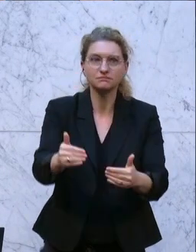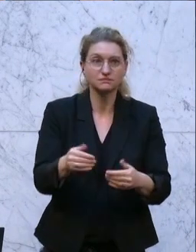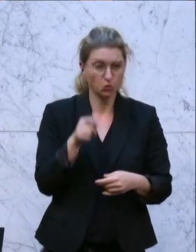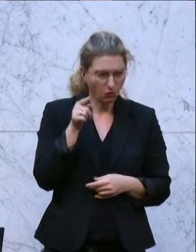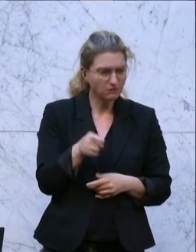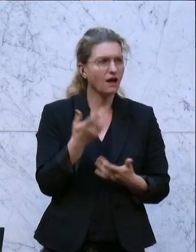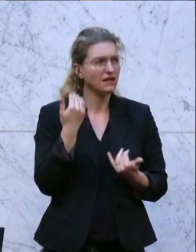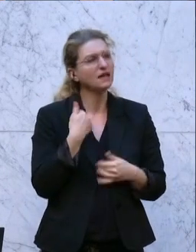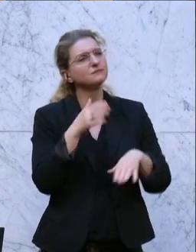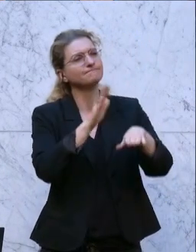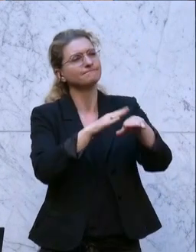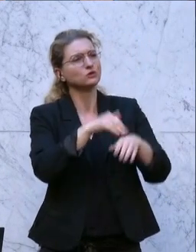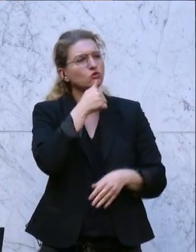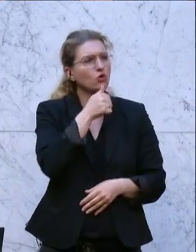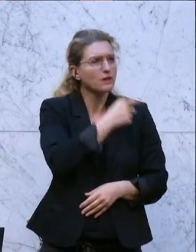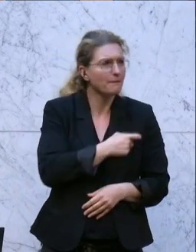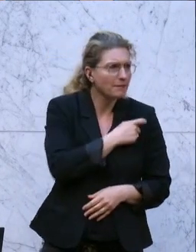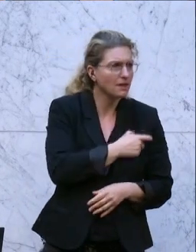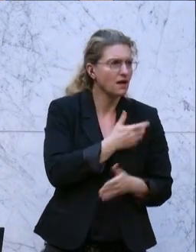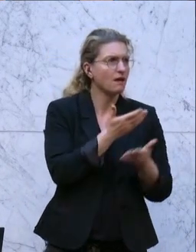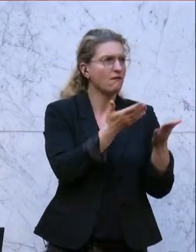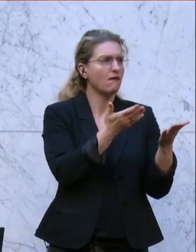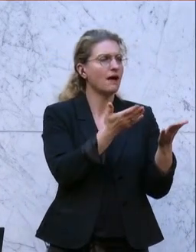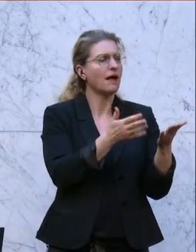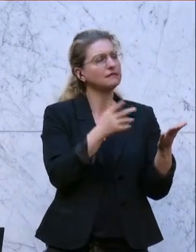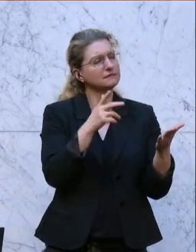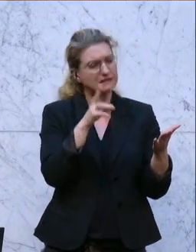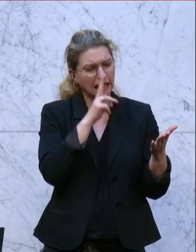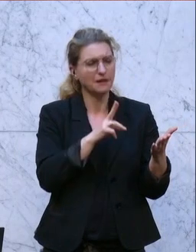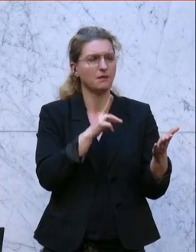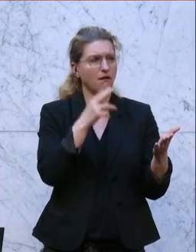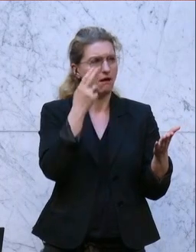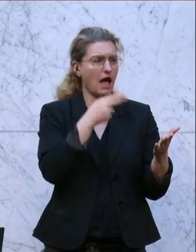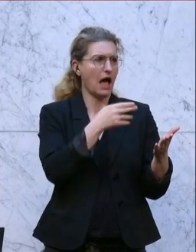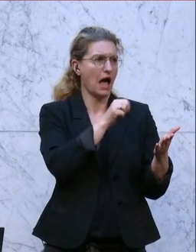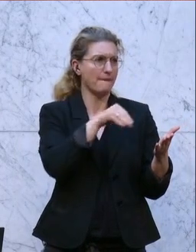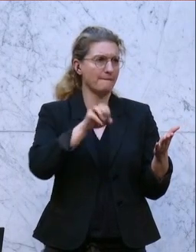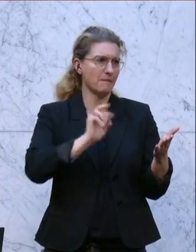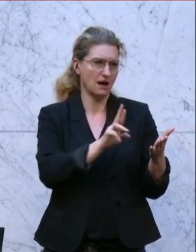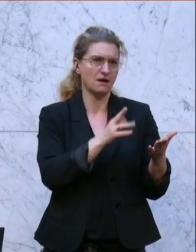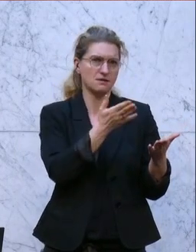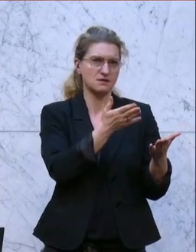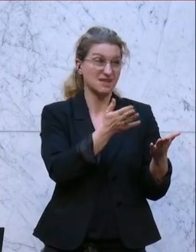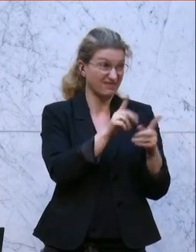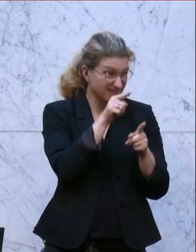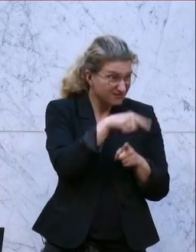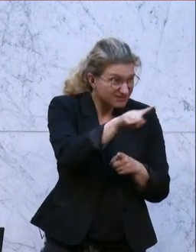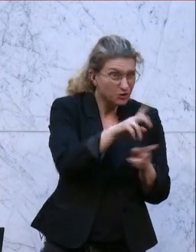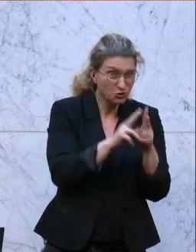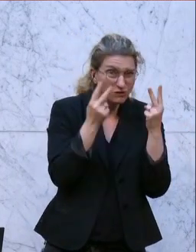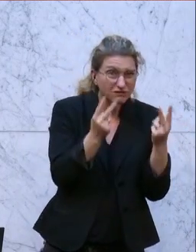an die Adresse von den Grünen und lieber Lukas Hammer. Wenn euch das so wichtig ist,